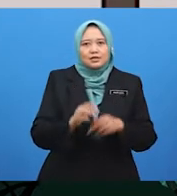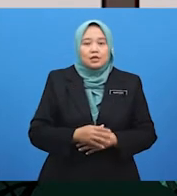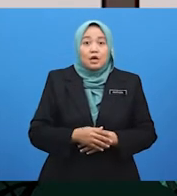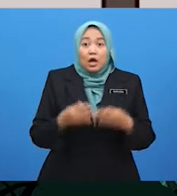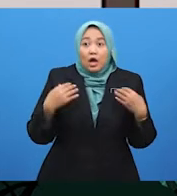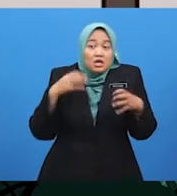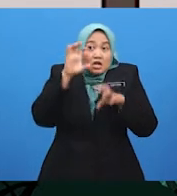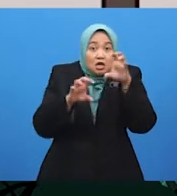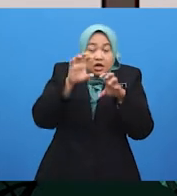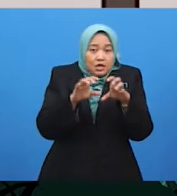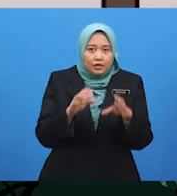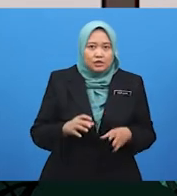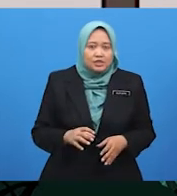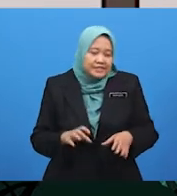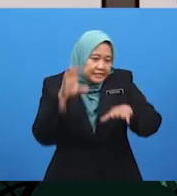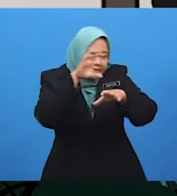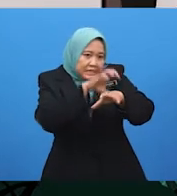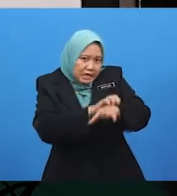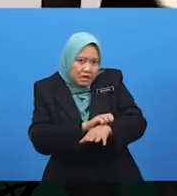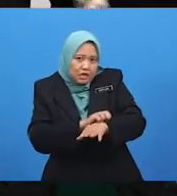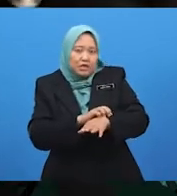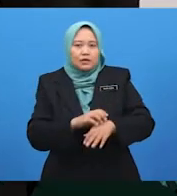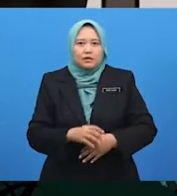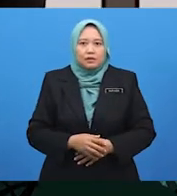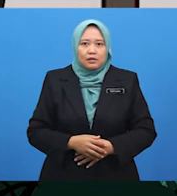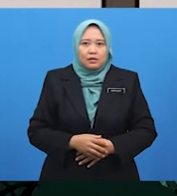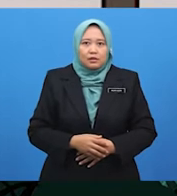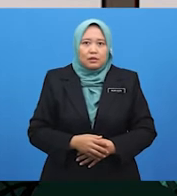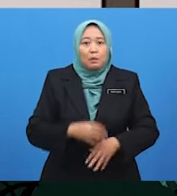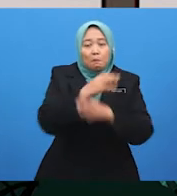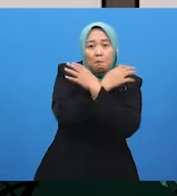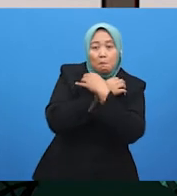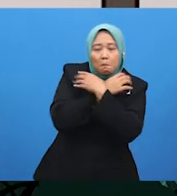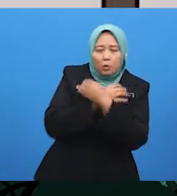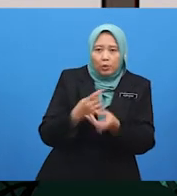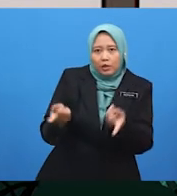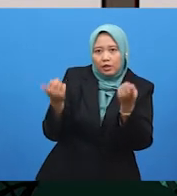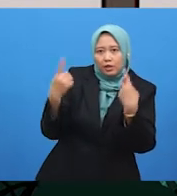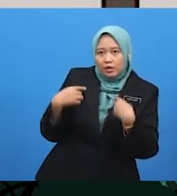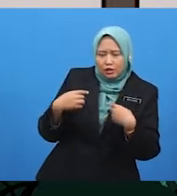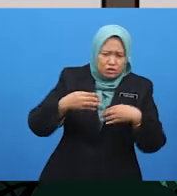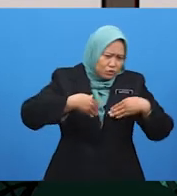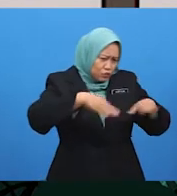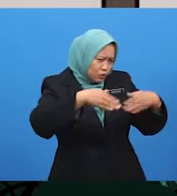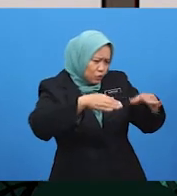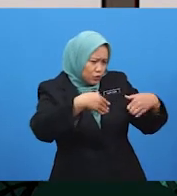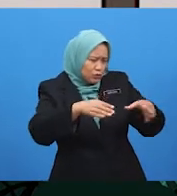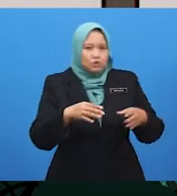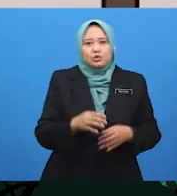Alamak, anjing. Anjing. Sakitnya. Siapa itu? Tolong. Tolong. Tolong.